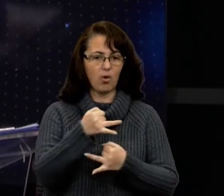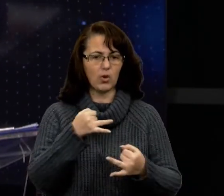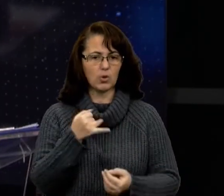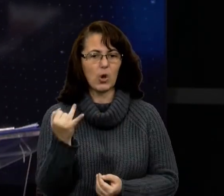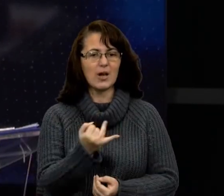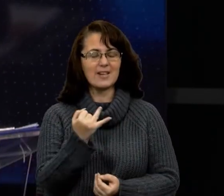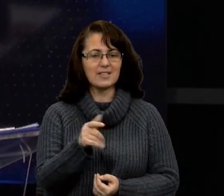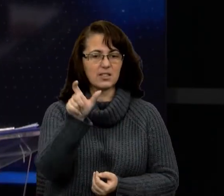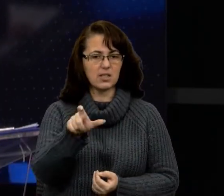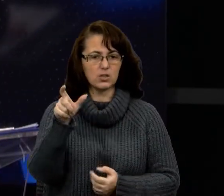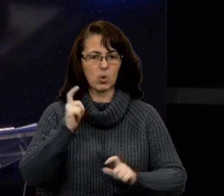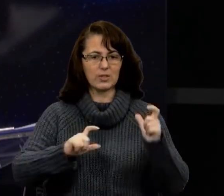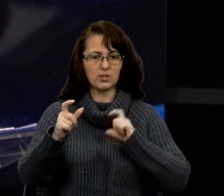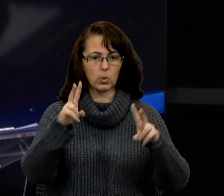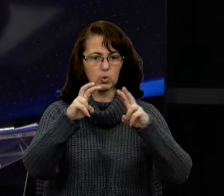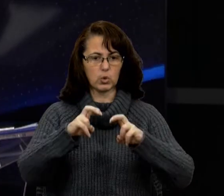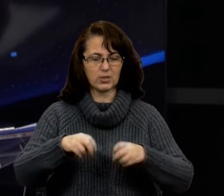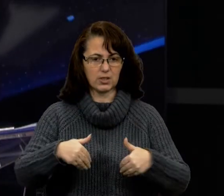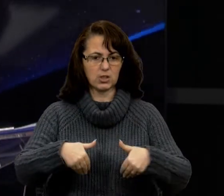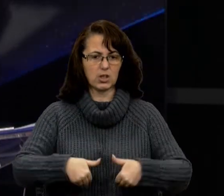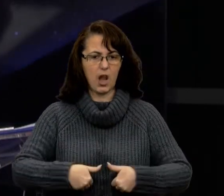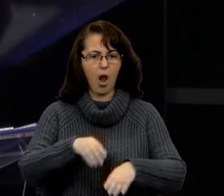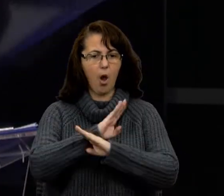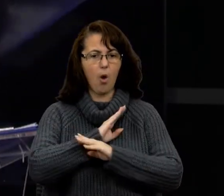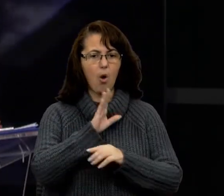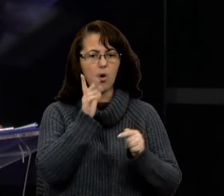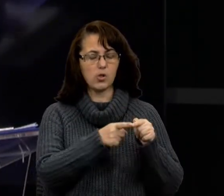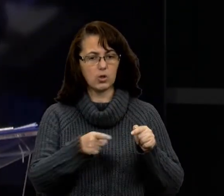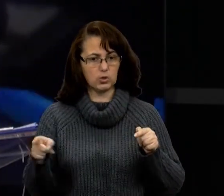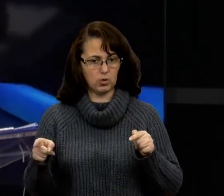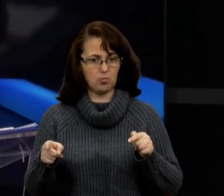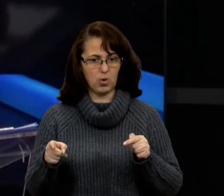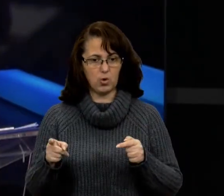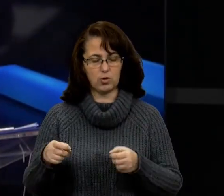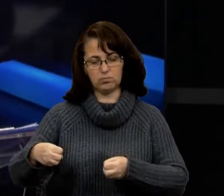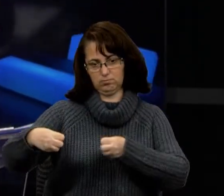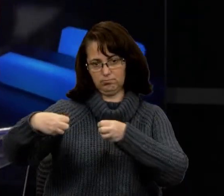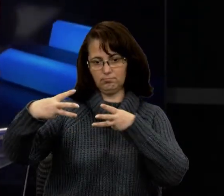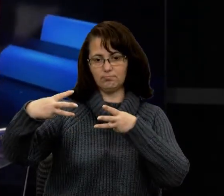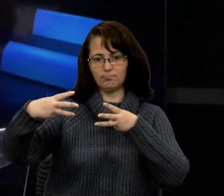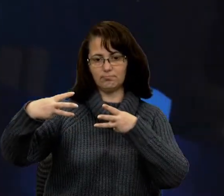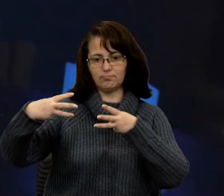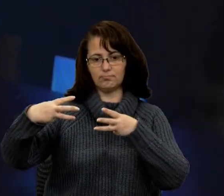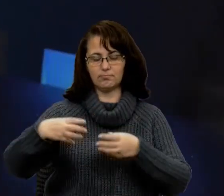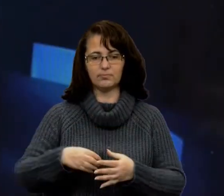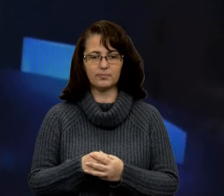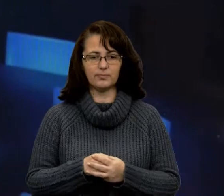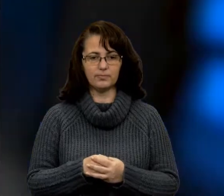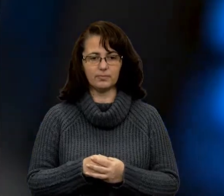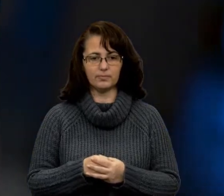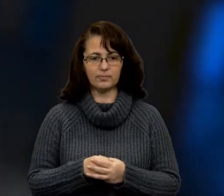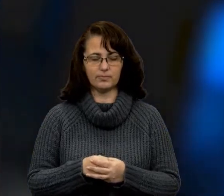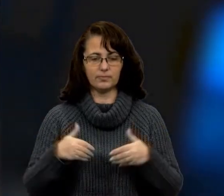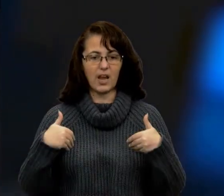істориком Інституту дослідження Голодомору Дмитром Білим. Він із нами на зв'язку онлайн. Вітаю вас.